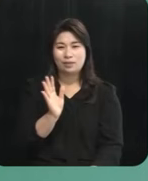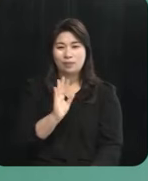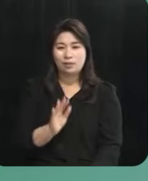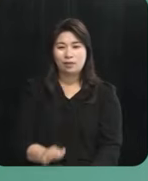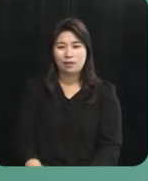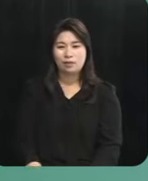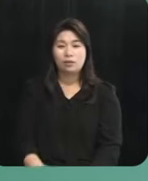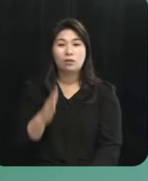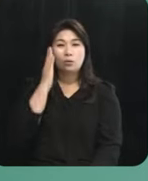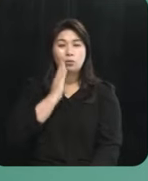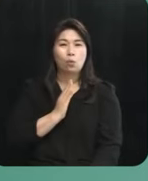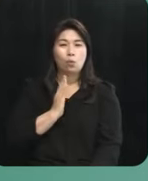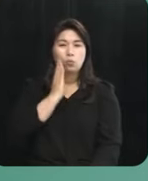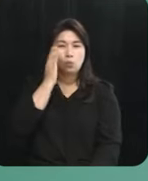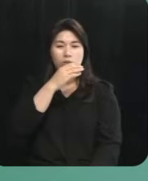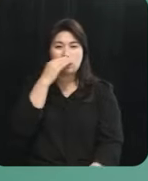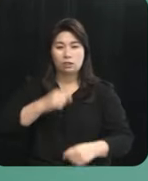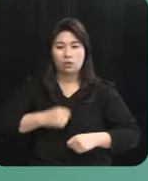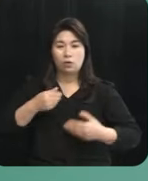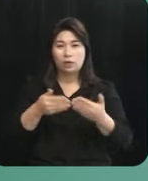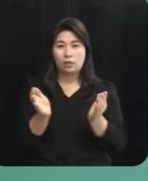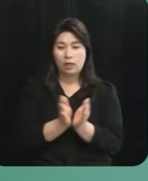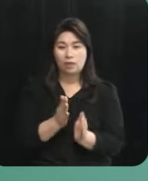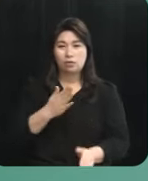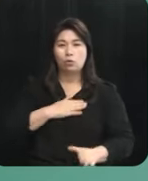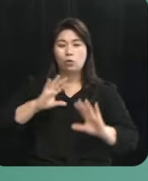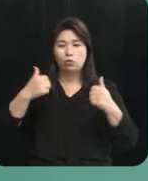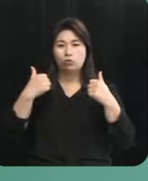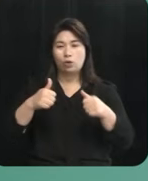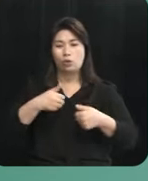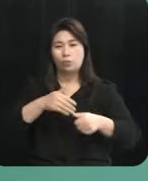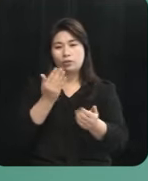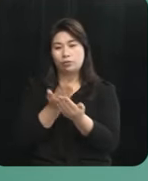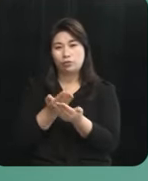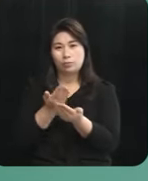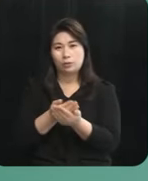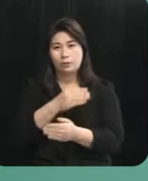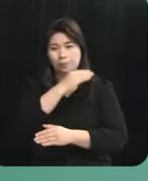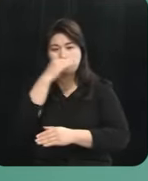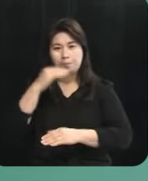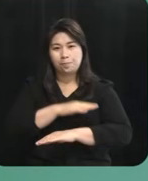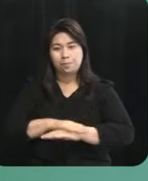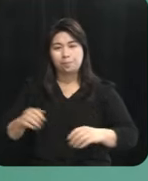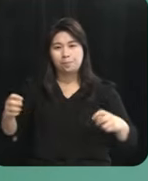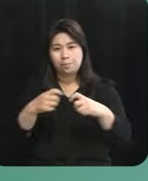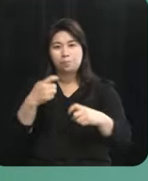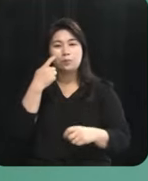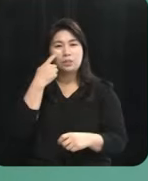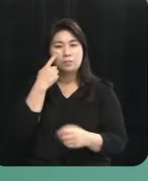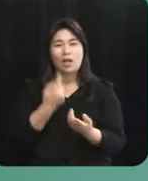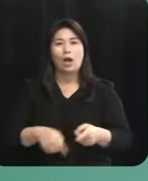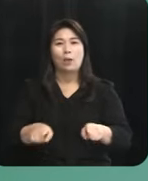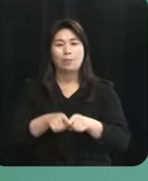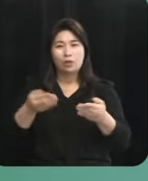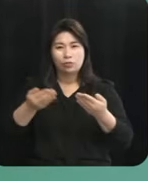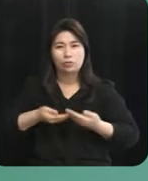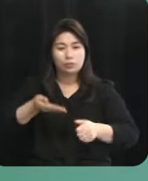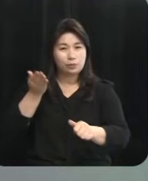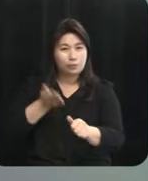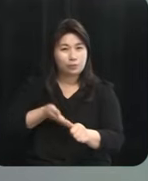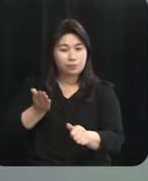녹색 정의당과 저 강순아 국회로 보내주십시오 제대로 싸우겠습니다 함께해 주십시오 감사합니다